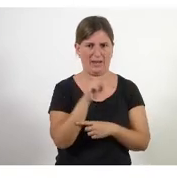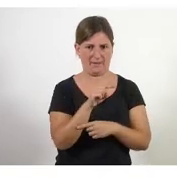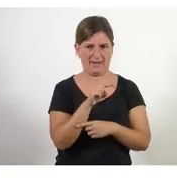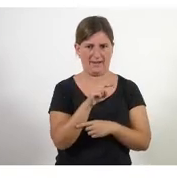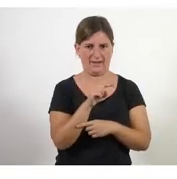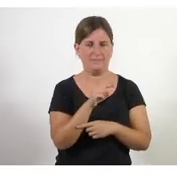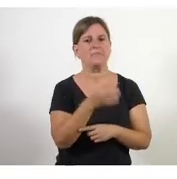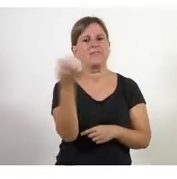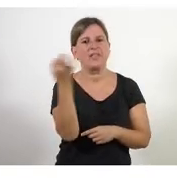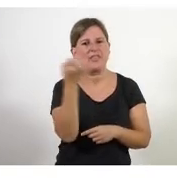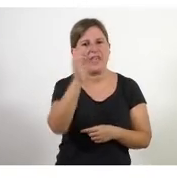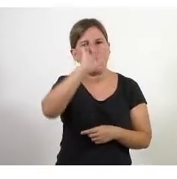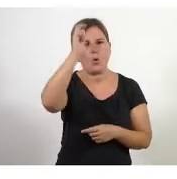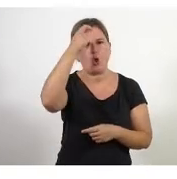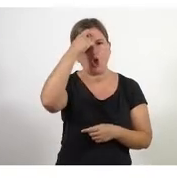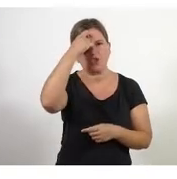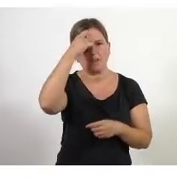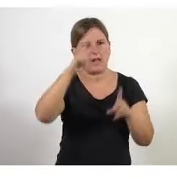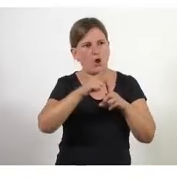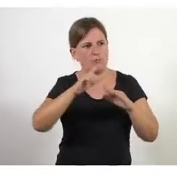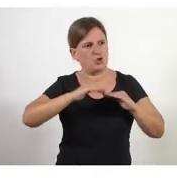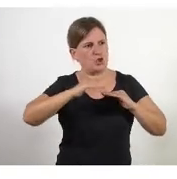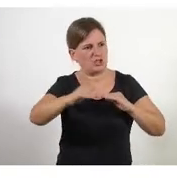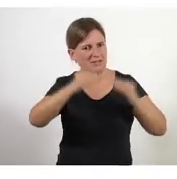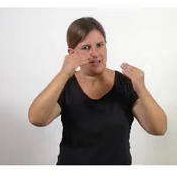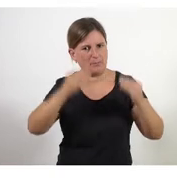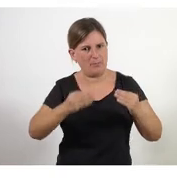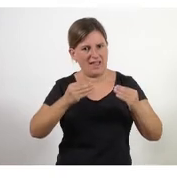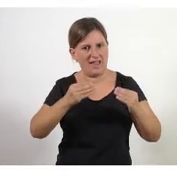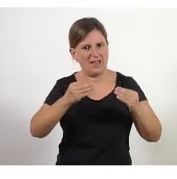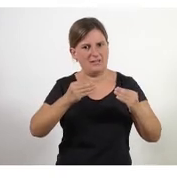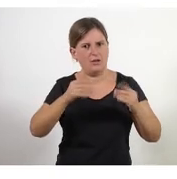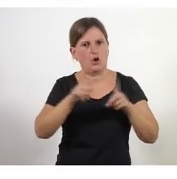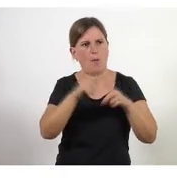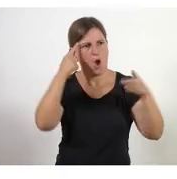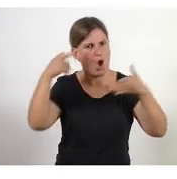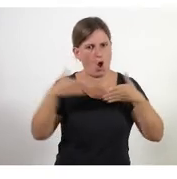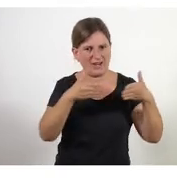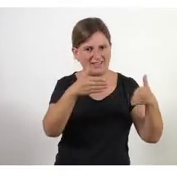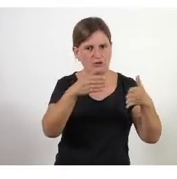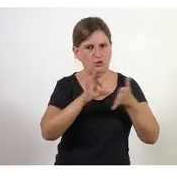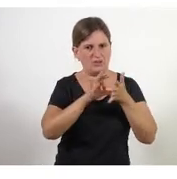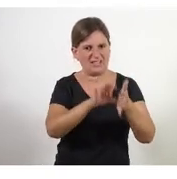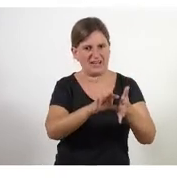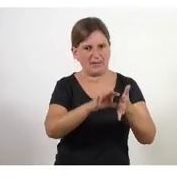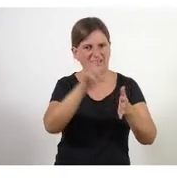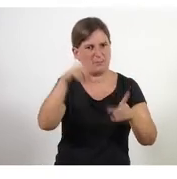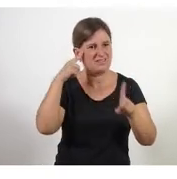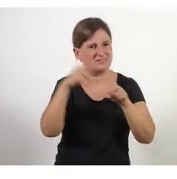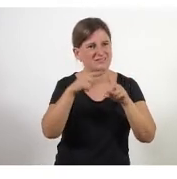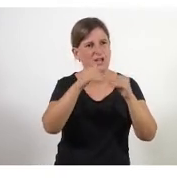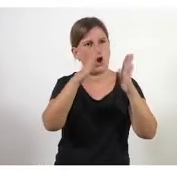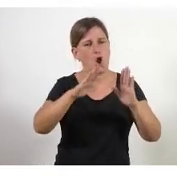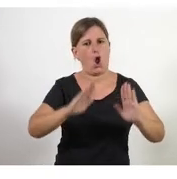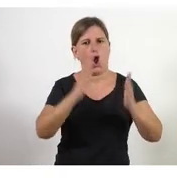uns conceptes de sostenibilitat d'orientació al servei i de supervivència de l'organització implantats a les